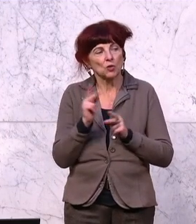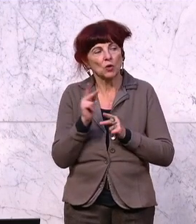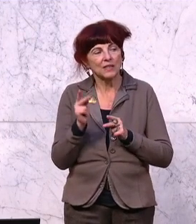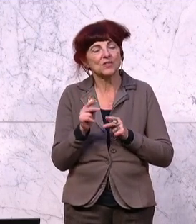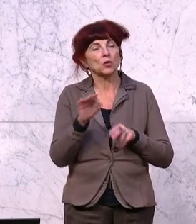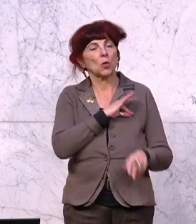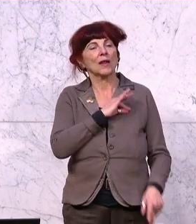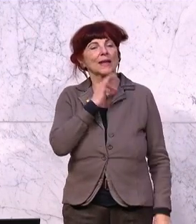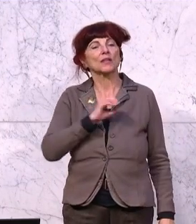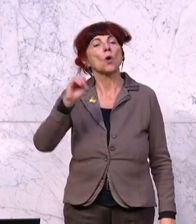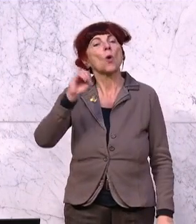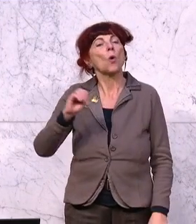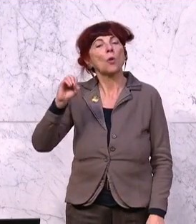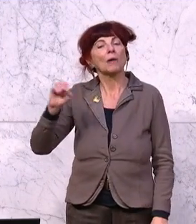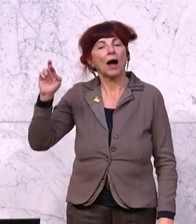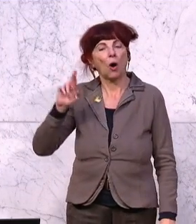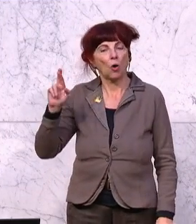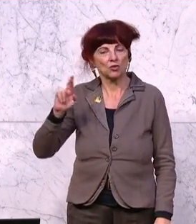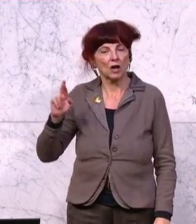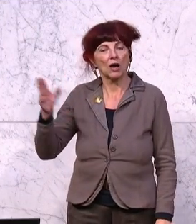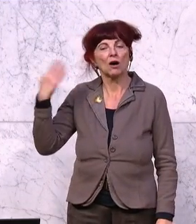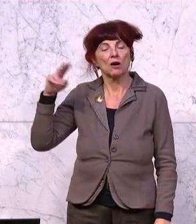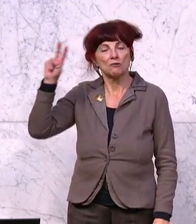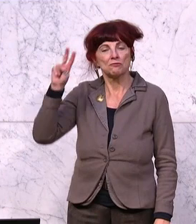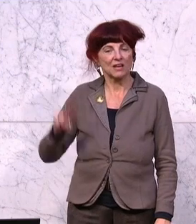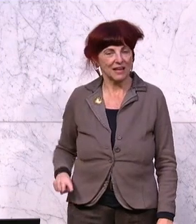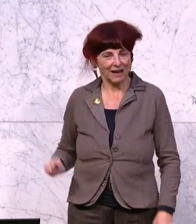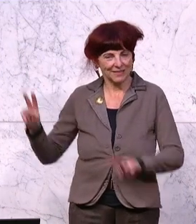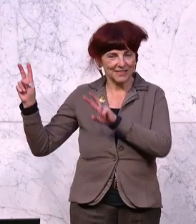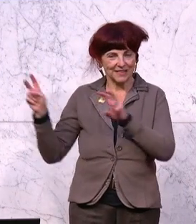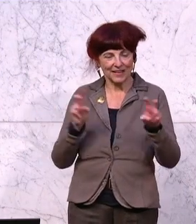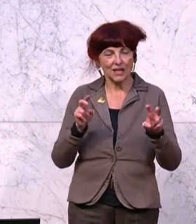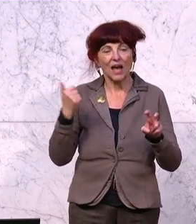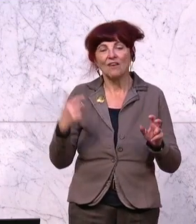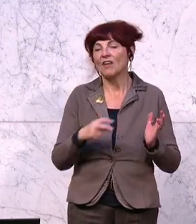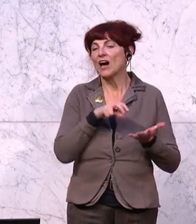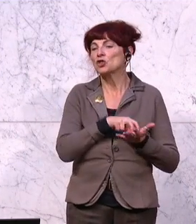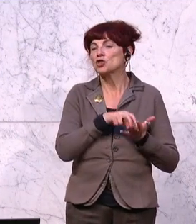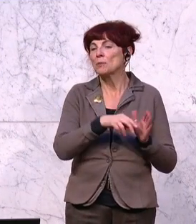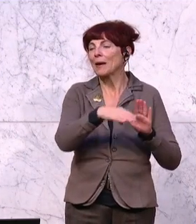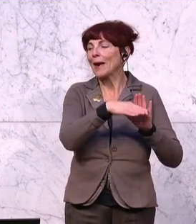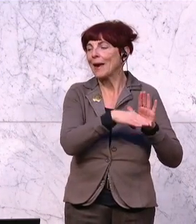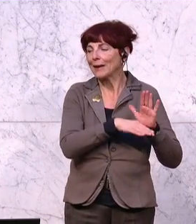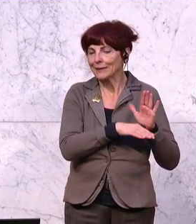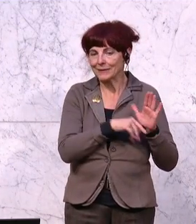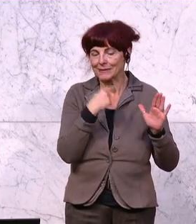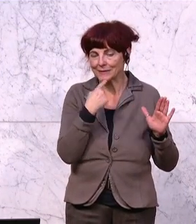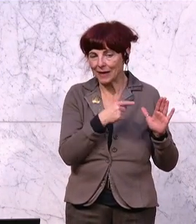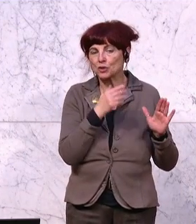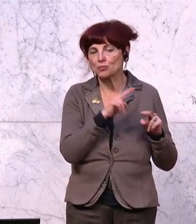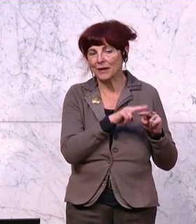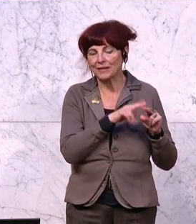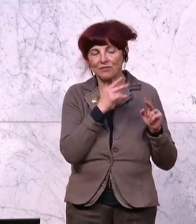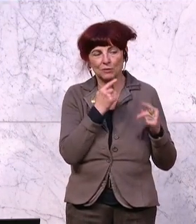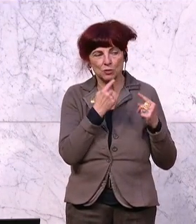Oberrauner von der SPÖ aus Villach zitieren. Sie haben in positiver Weise den Chip-Act erwähnt, ich werde später noch hinzukommen, aber Sie haben